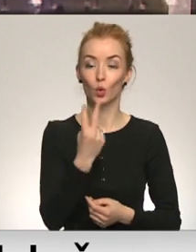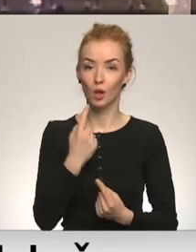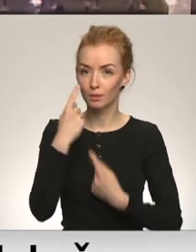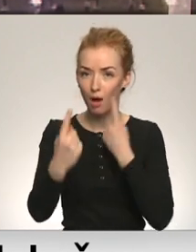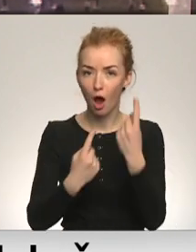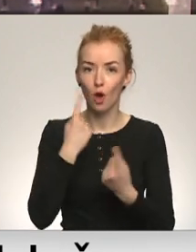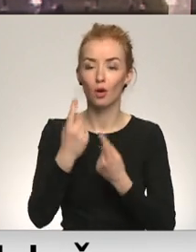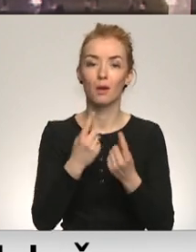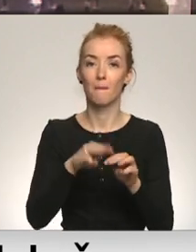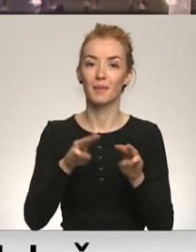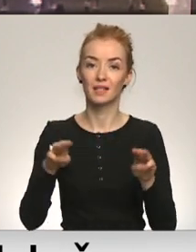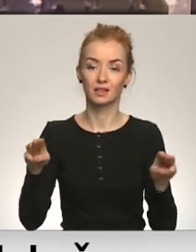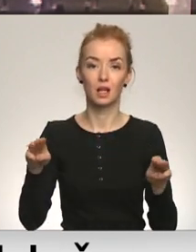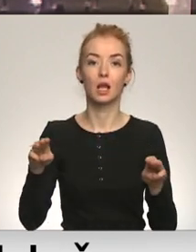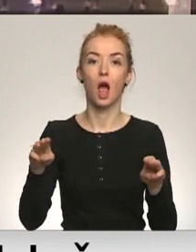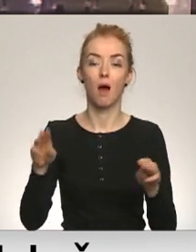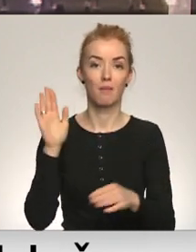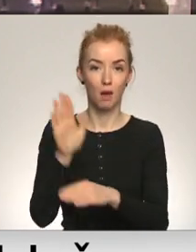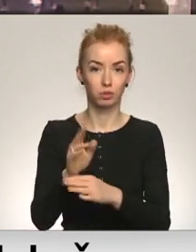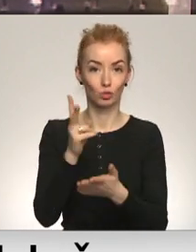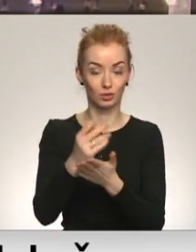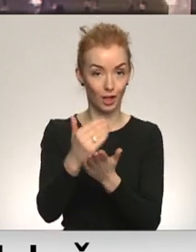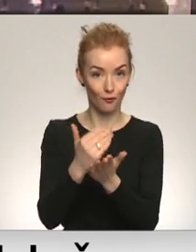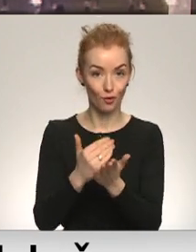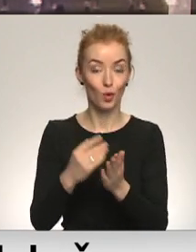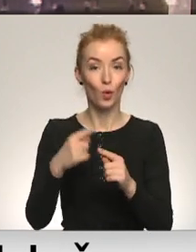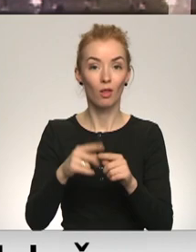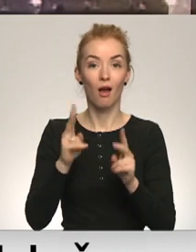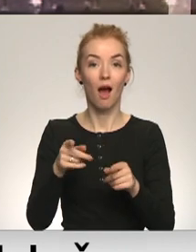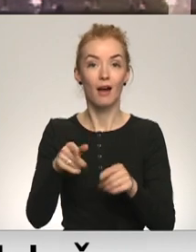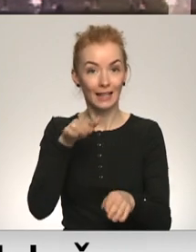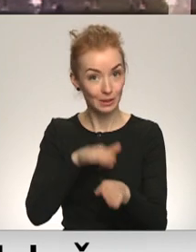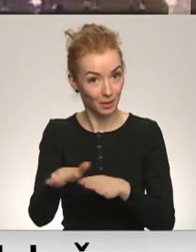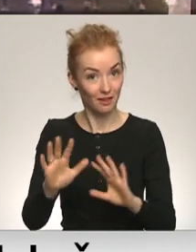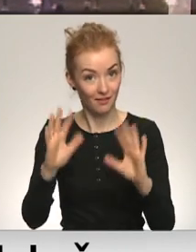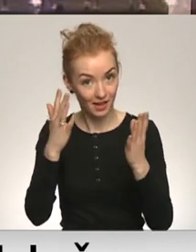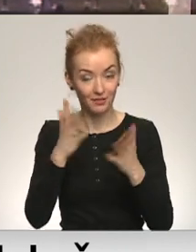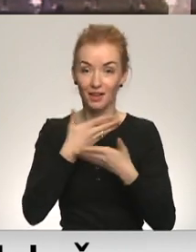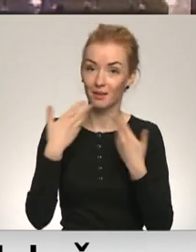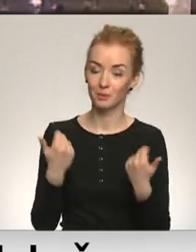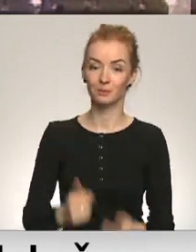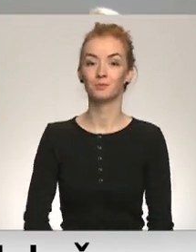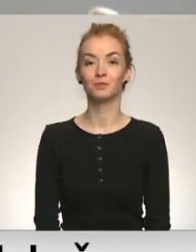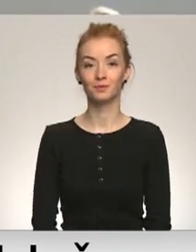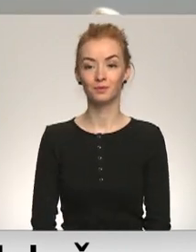pārskatīt ministrijām dot jau uzdaumi un to izpildi. Kā tā meicies? Turpina Vitāna Strate.